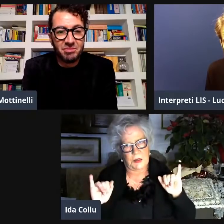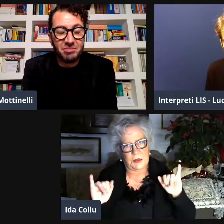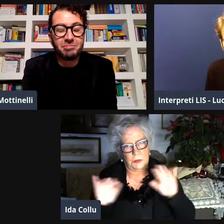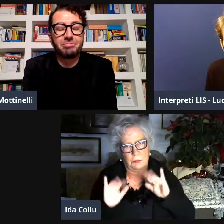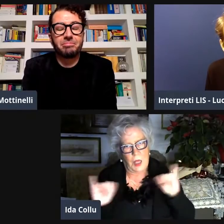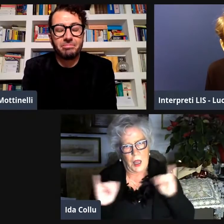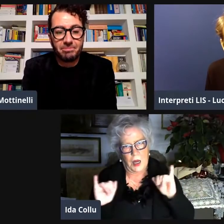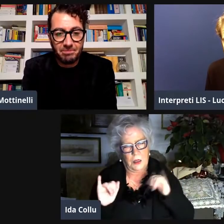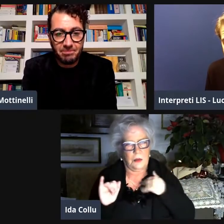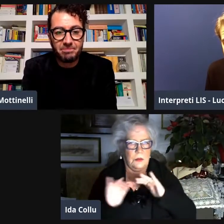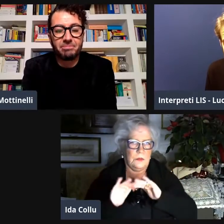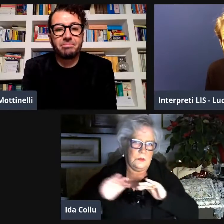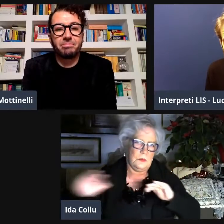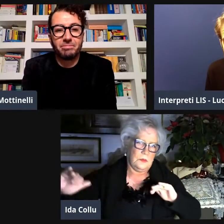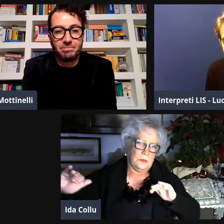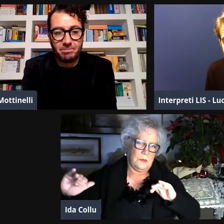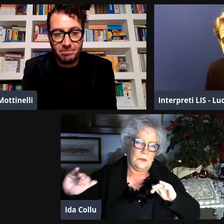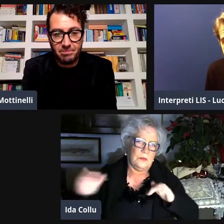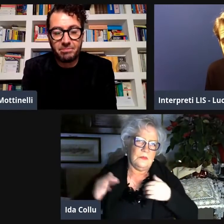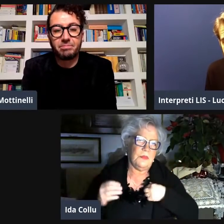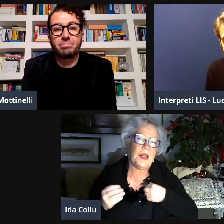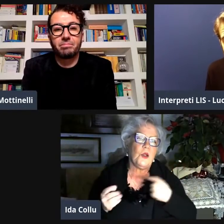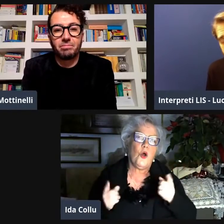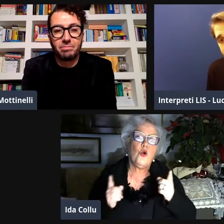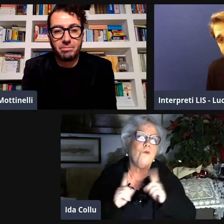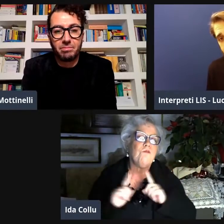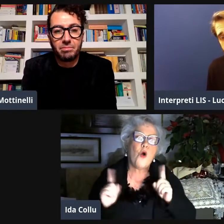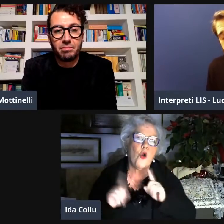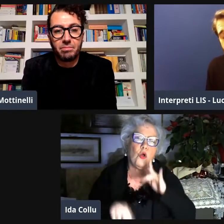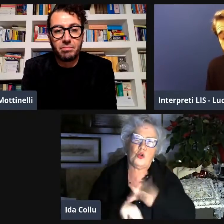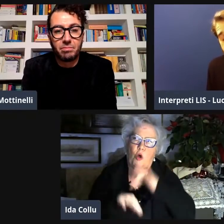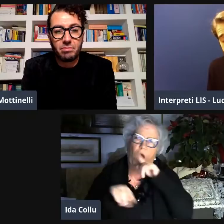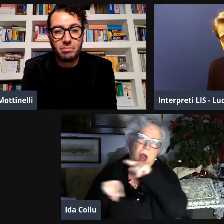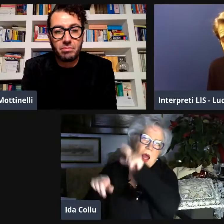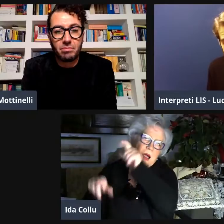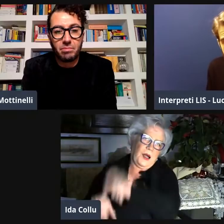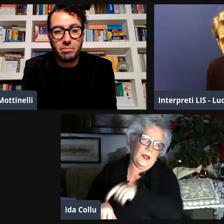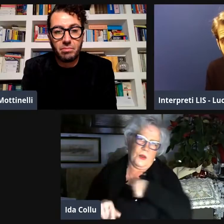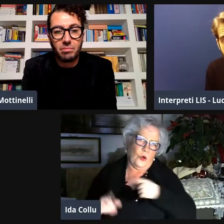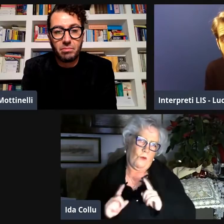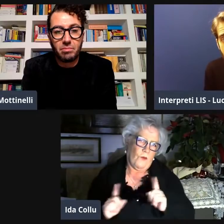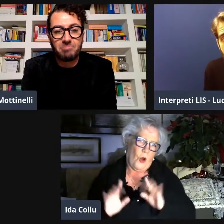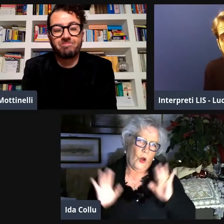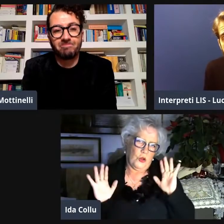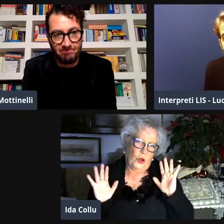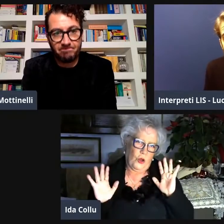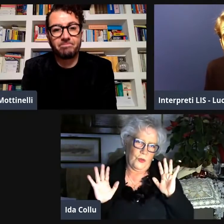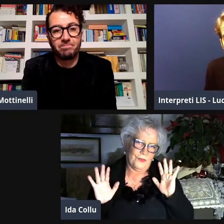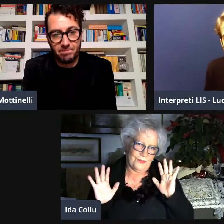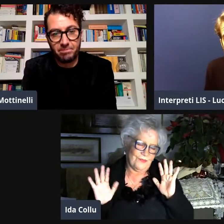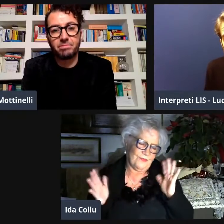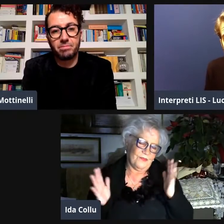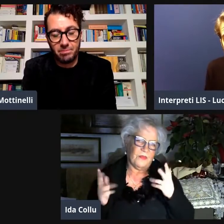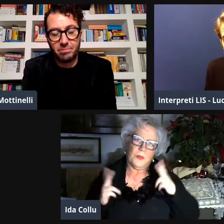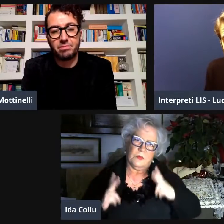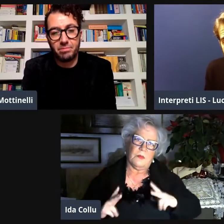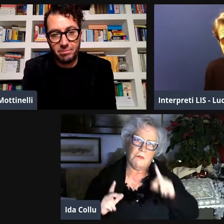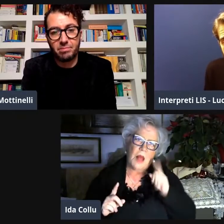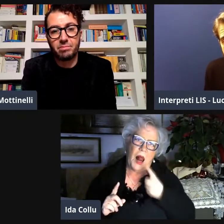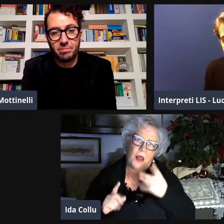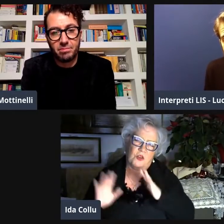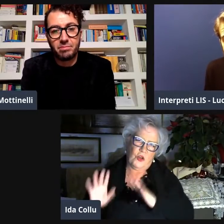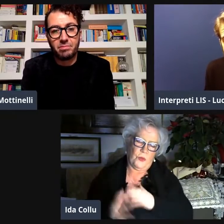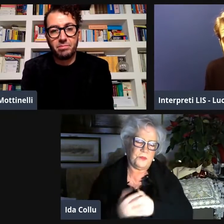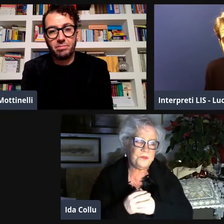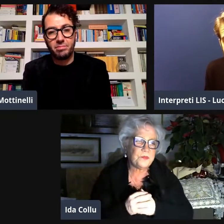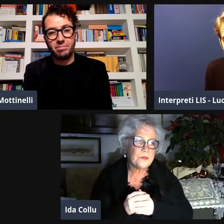non l'ho mai portato nella mia vita sociale lavorativa perché non volevo che fosse